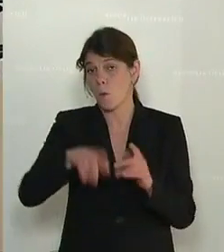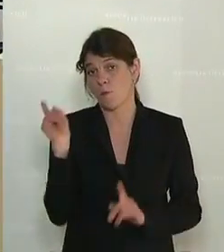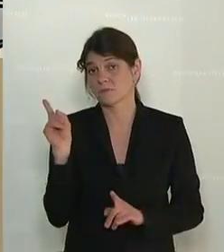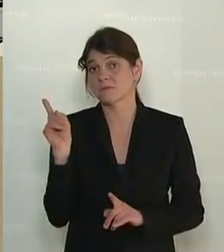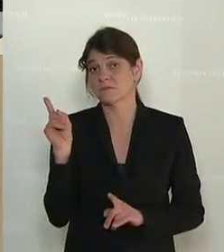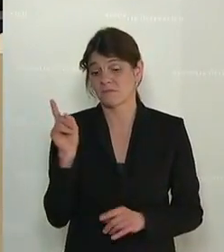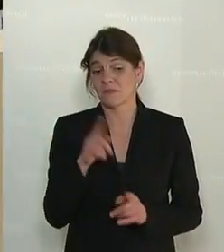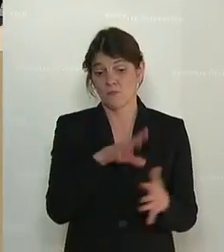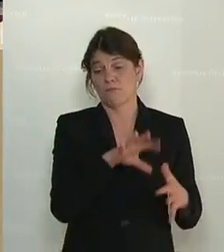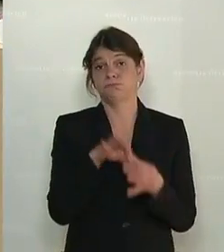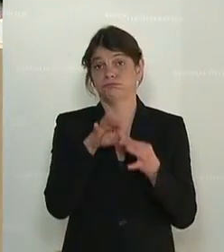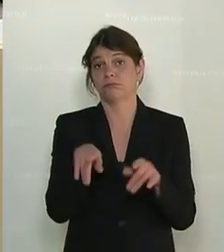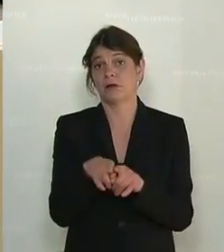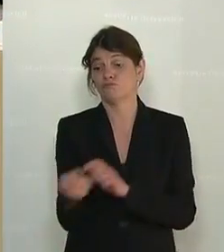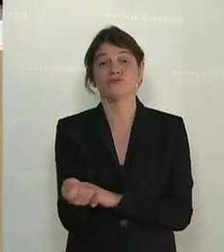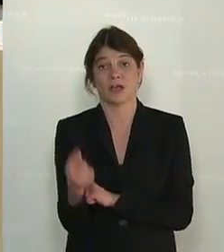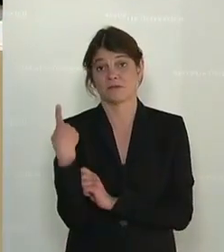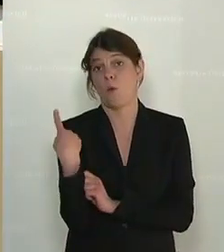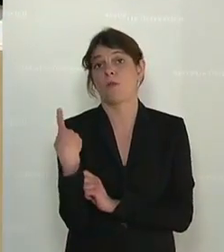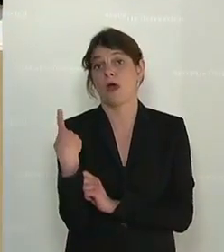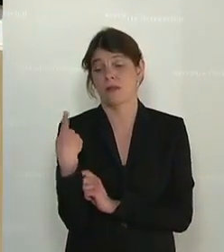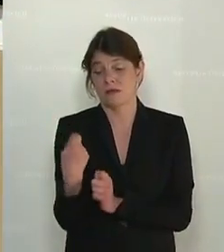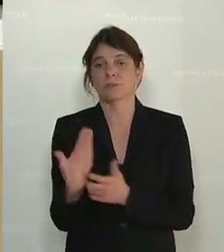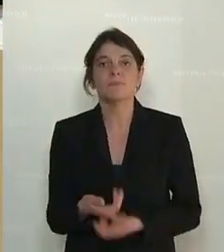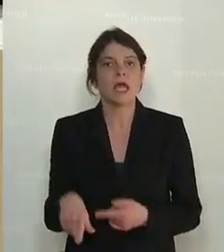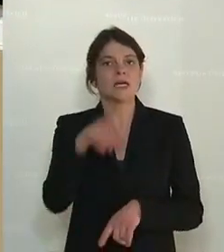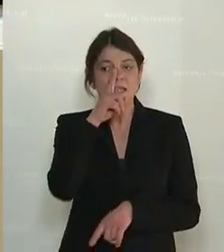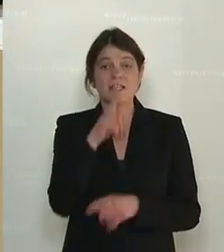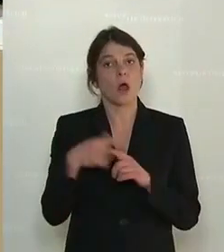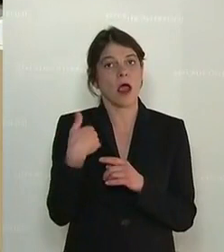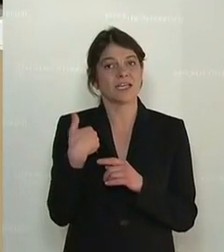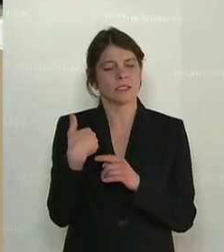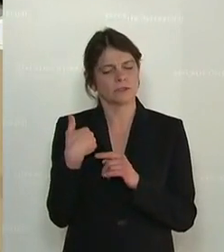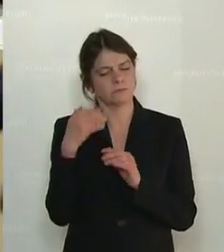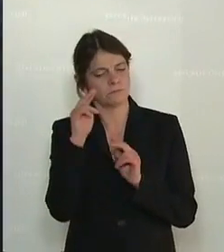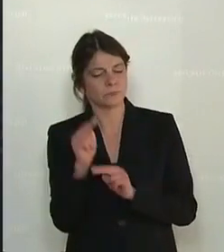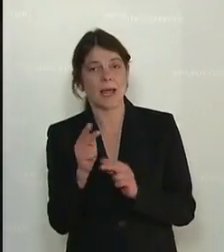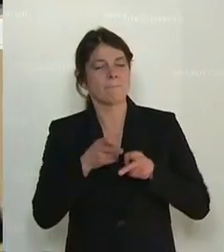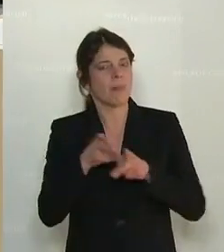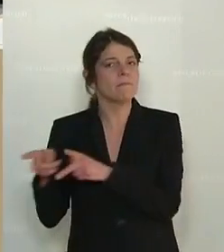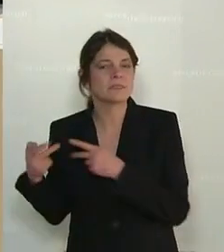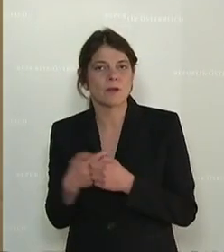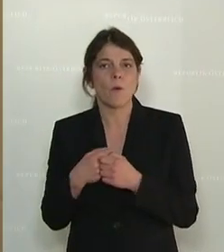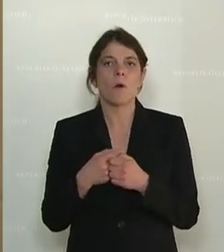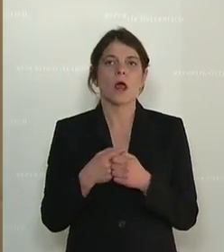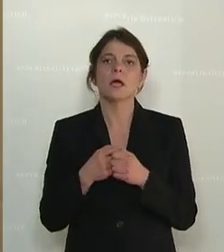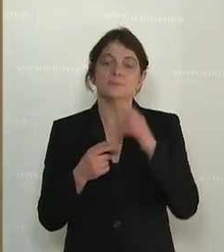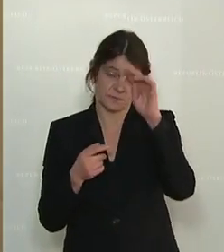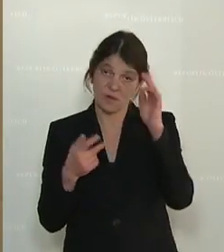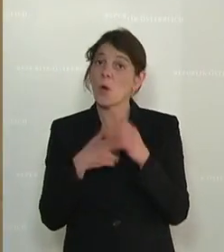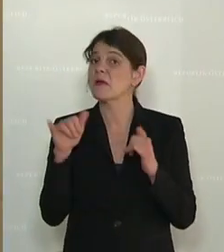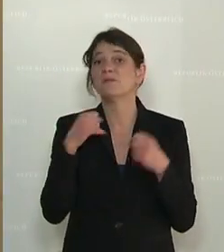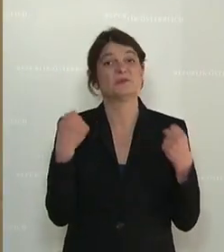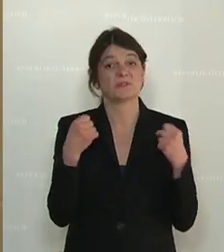damit natürlich auch verbundenen Sanktionen sexuelle und geschlechterspezifische Belästigungen noch immer sehr